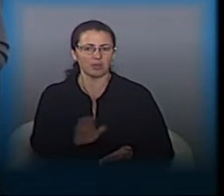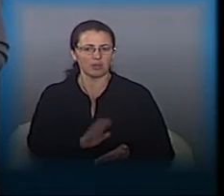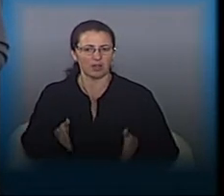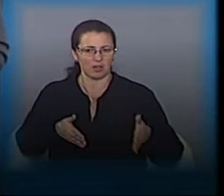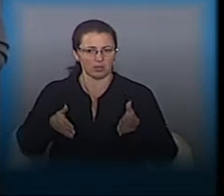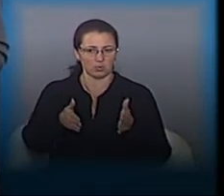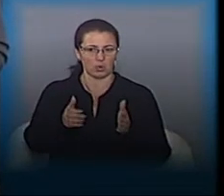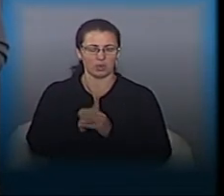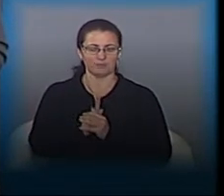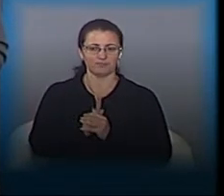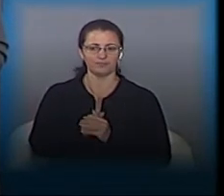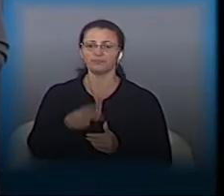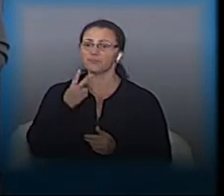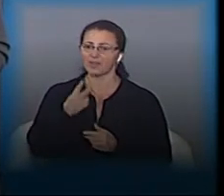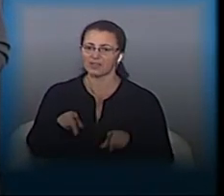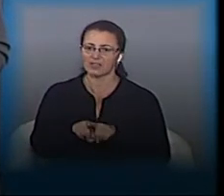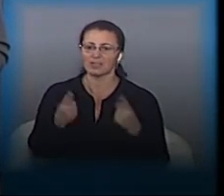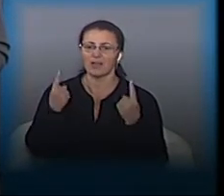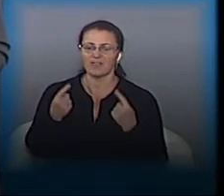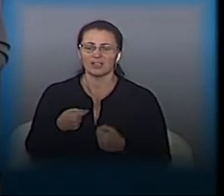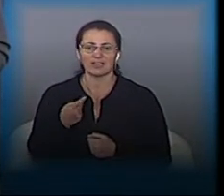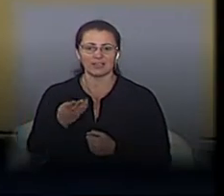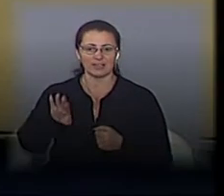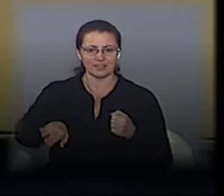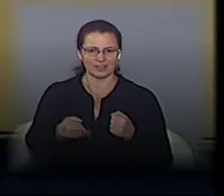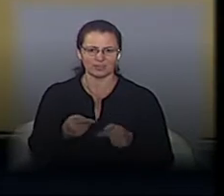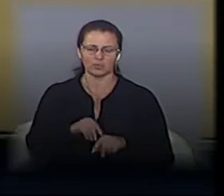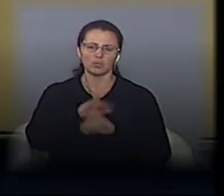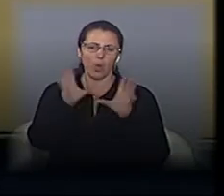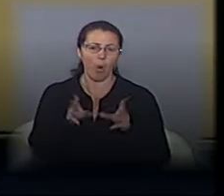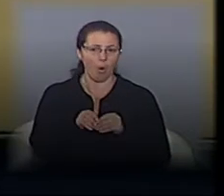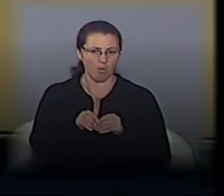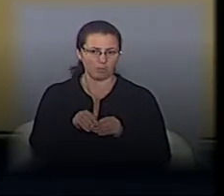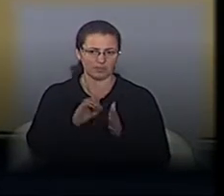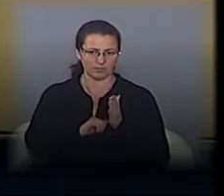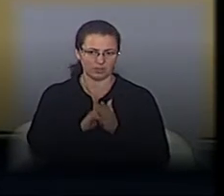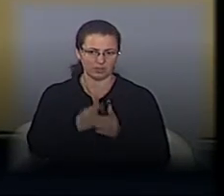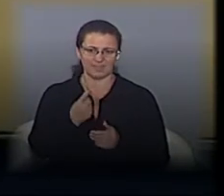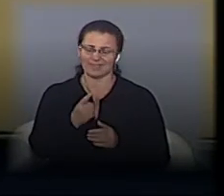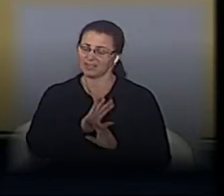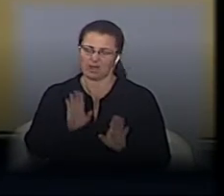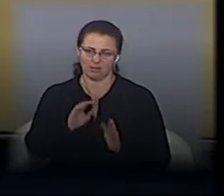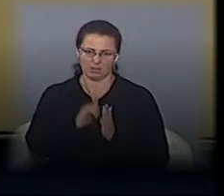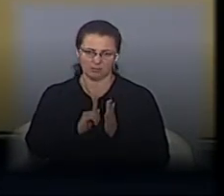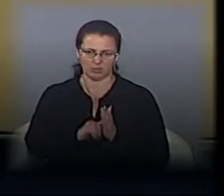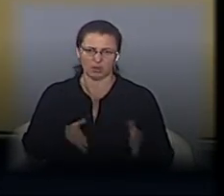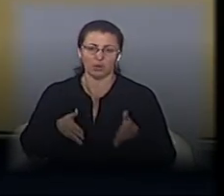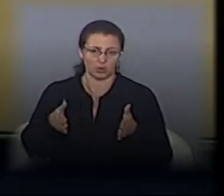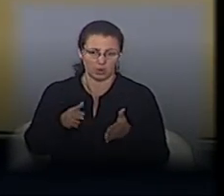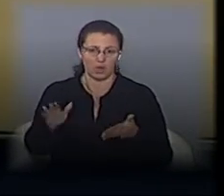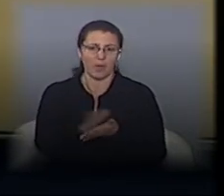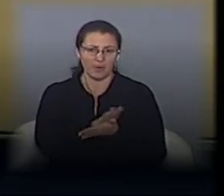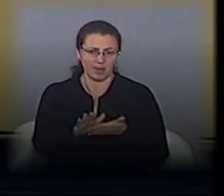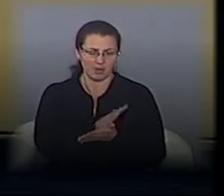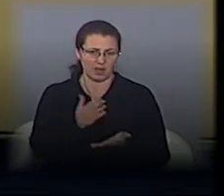Подивіться, така велика кількість ям, тут є комплекс причин, так, не можна сказати, що це одна причина, там, не прибирали дороги. Дороги прибирали, якщо б вони були не